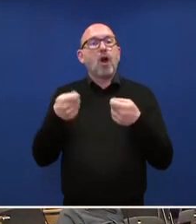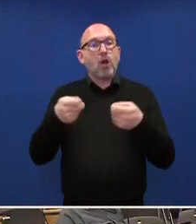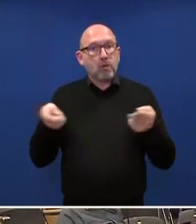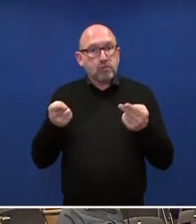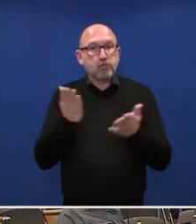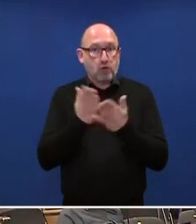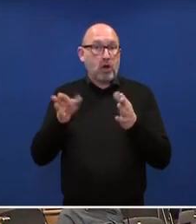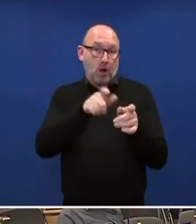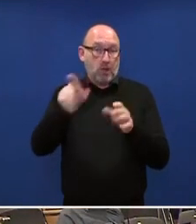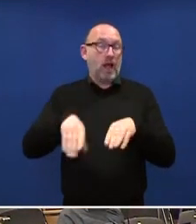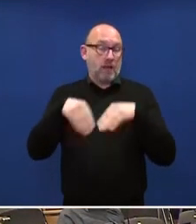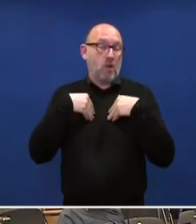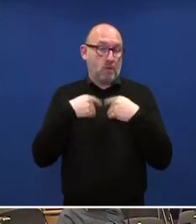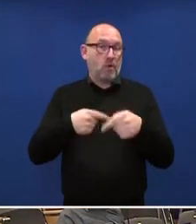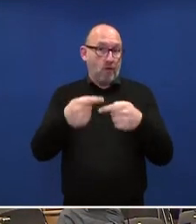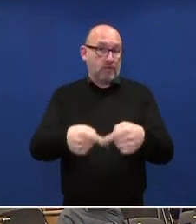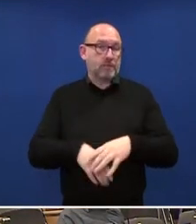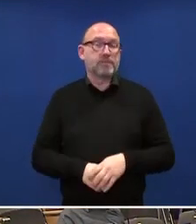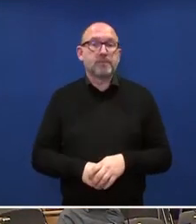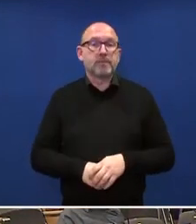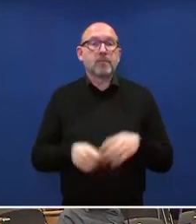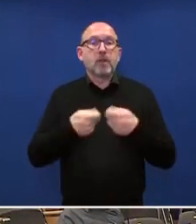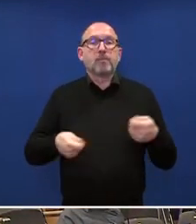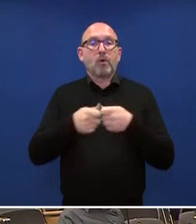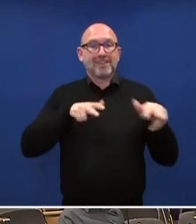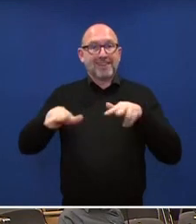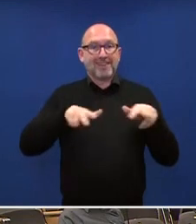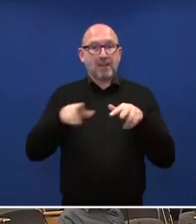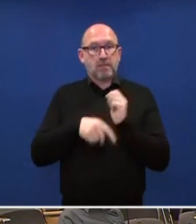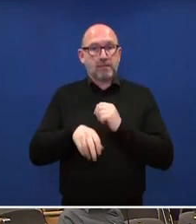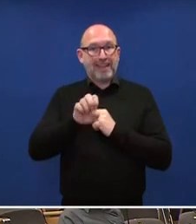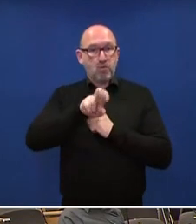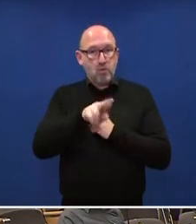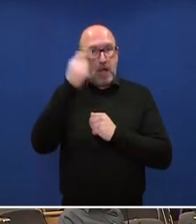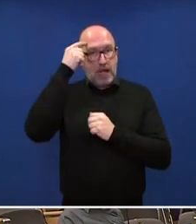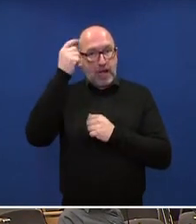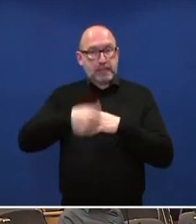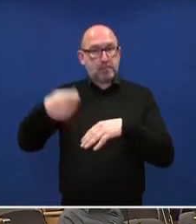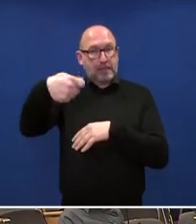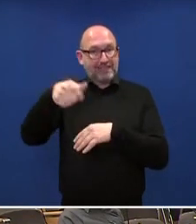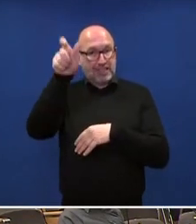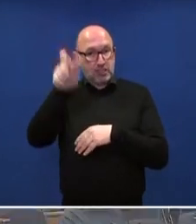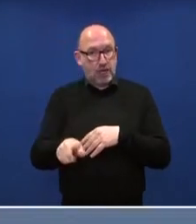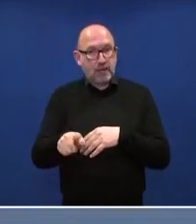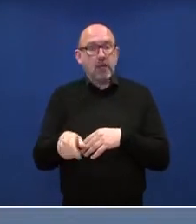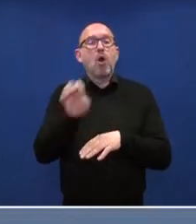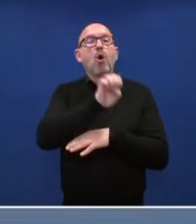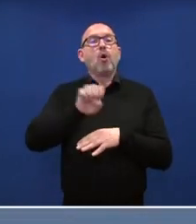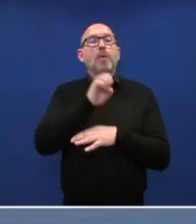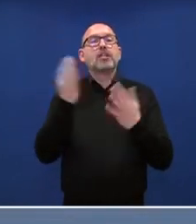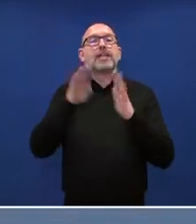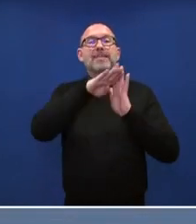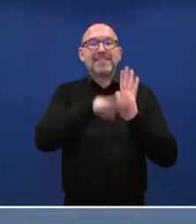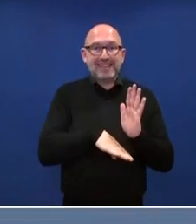wird. Die Bundesregierung setzt sich im Rahmen ihrer EU-Ratspräsidentschaft für ein europäisches Klimagesetz ein, das ein